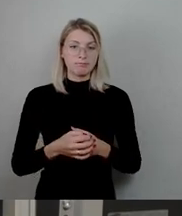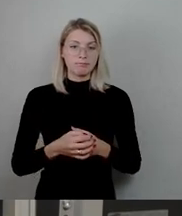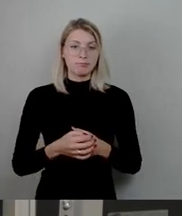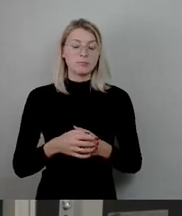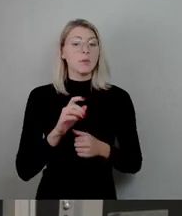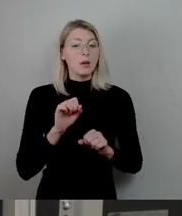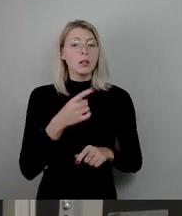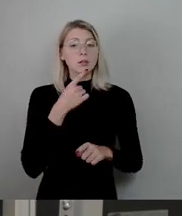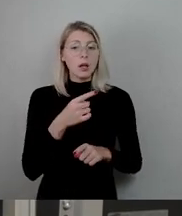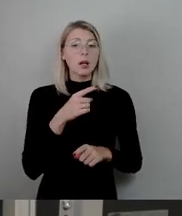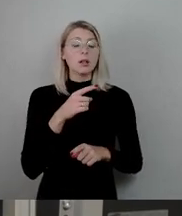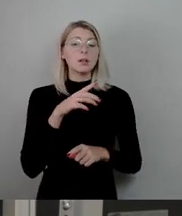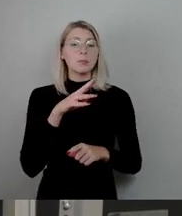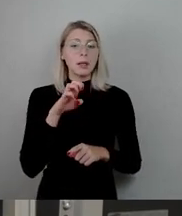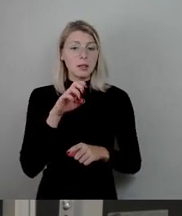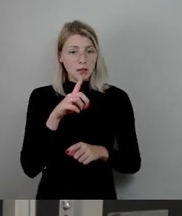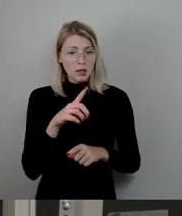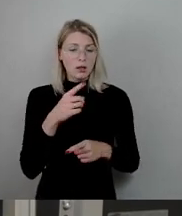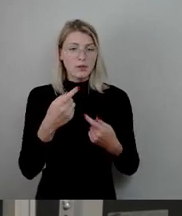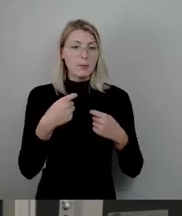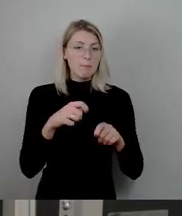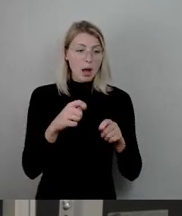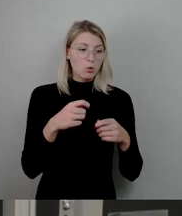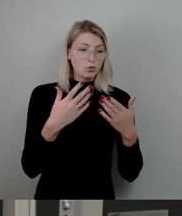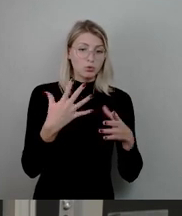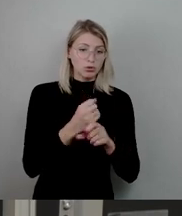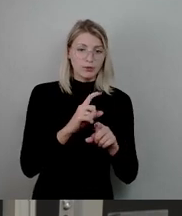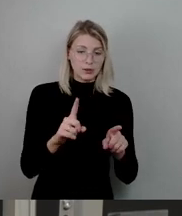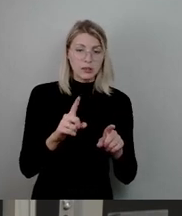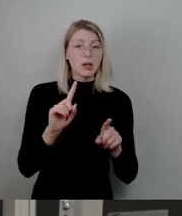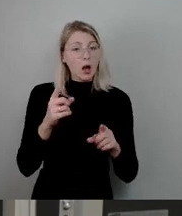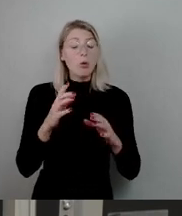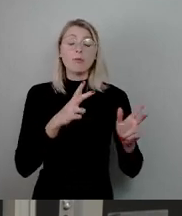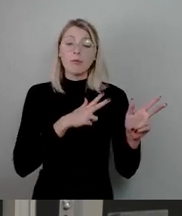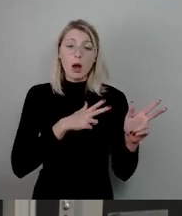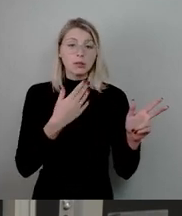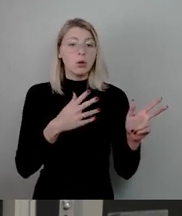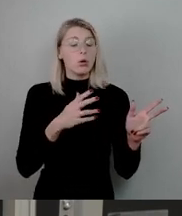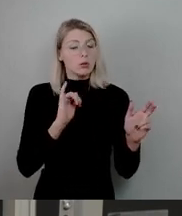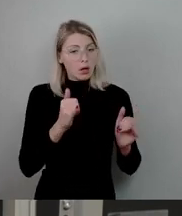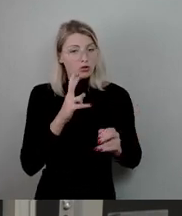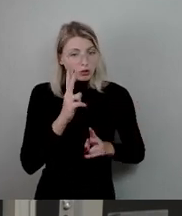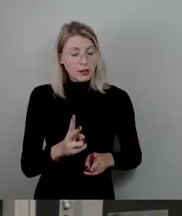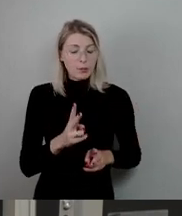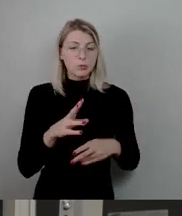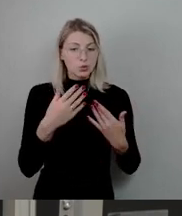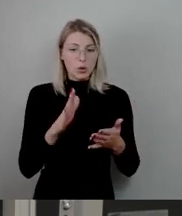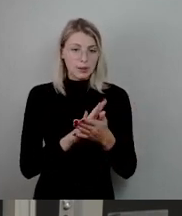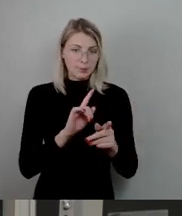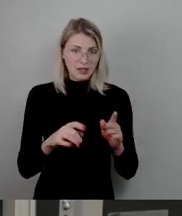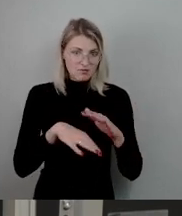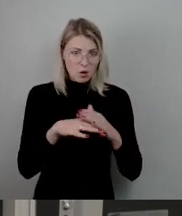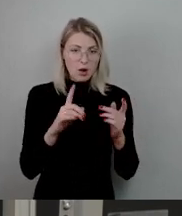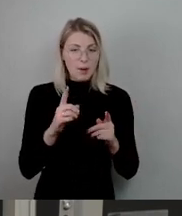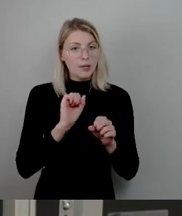ich will auch zugeben, dass das Baugeschehen ist nicht so, wie wir uns das wünschen. Trotzdem bietet ja diese Analyse Ihrerseits noch keine Antwort auf die